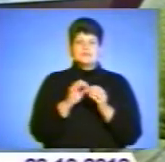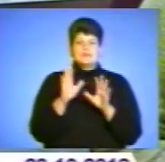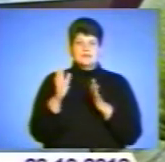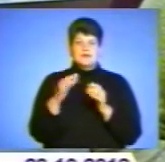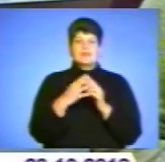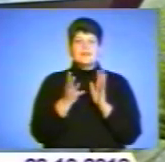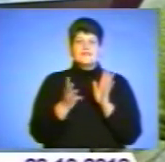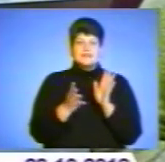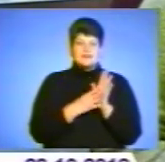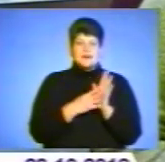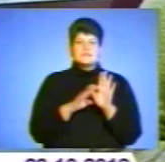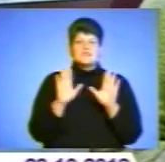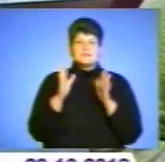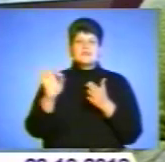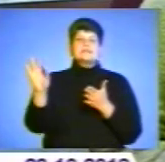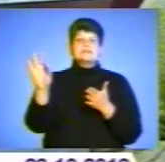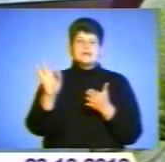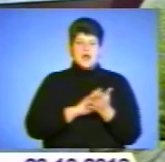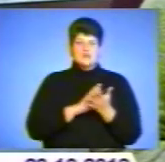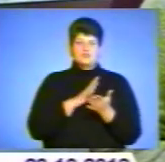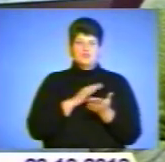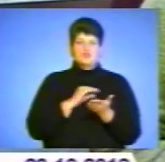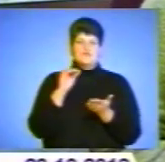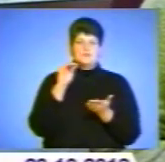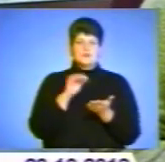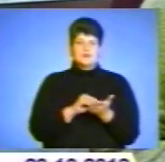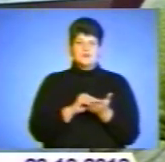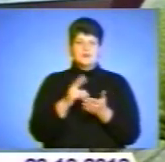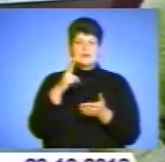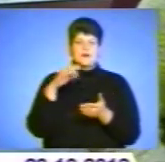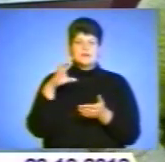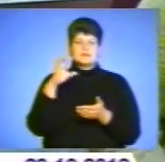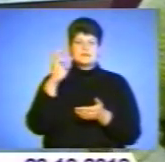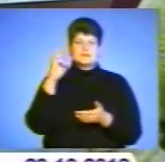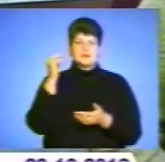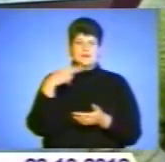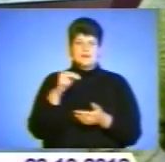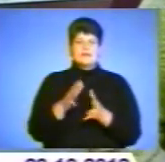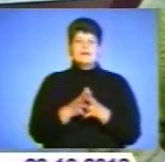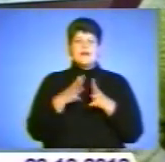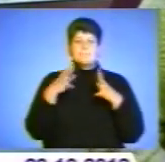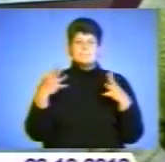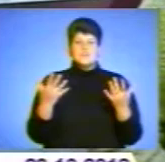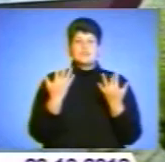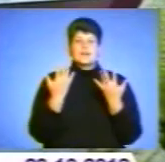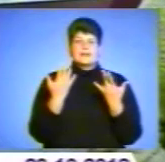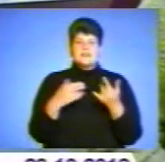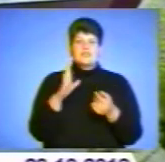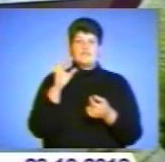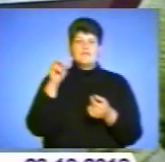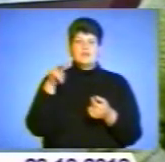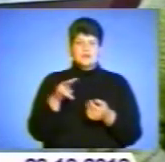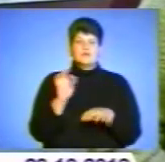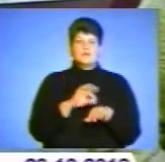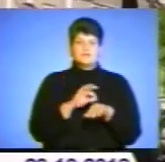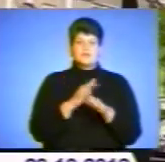встановлено зразу при зверненні за медичною допомогою діагнозів СНІД. Найбільша кількість вілінфікованих виявлена в